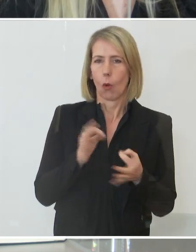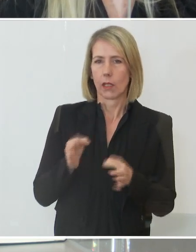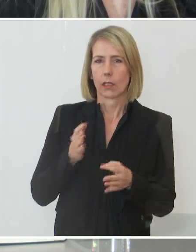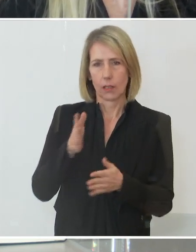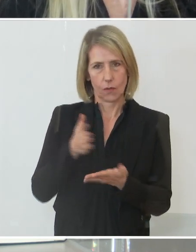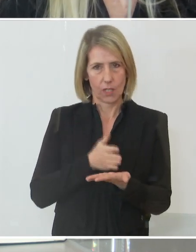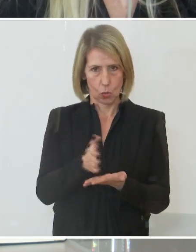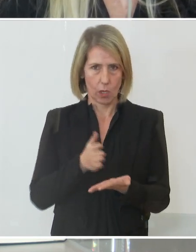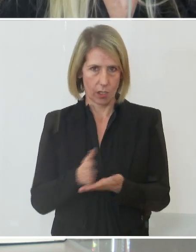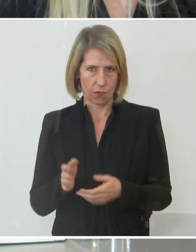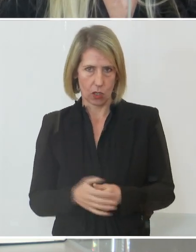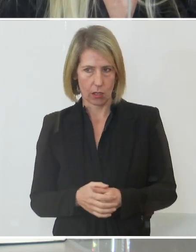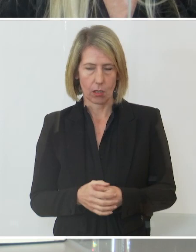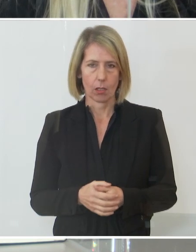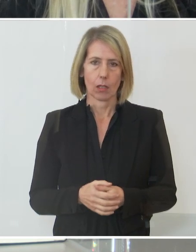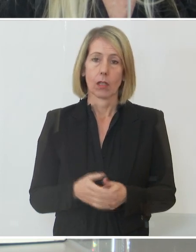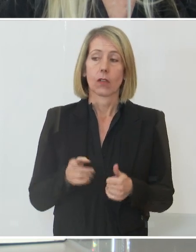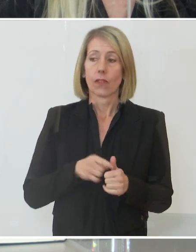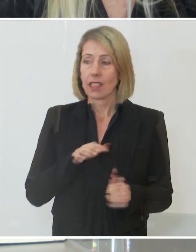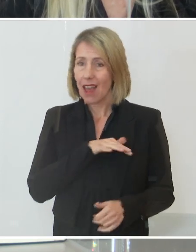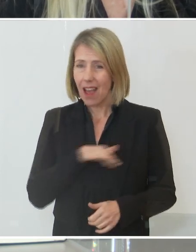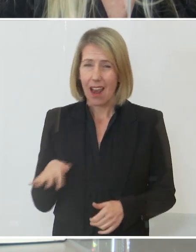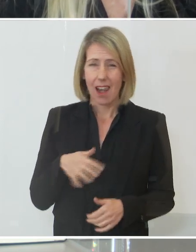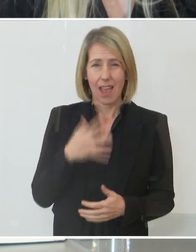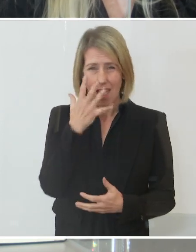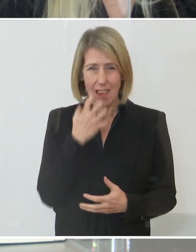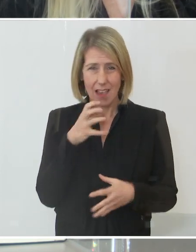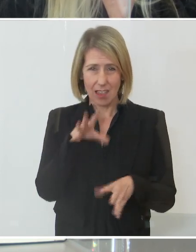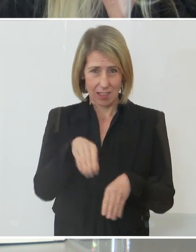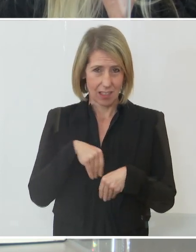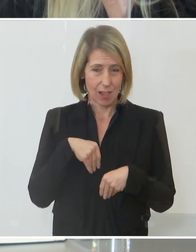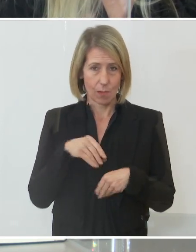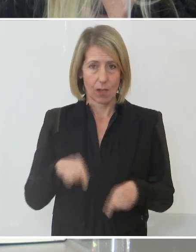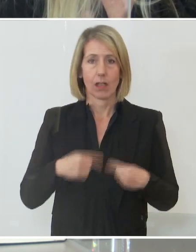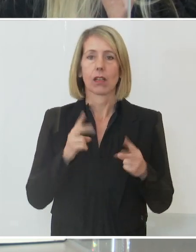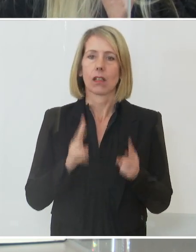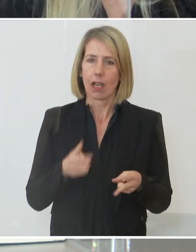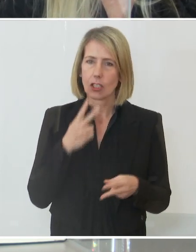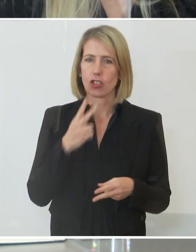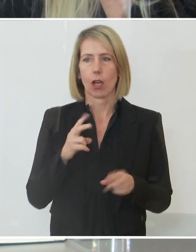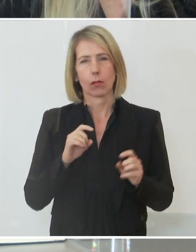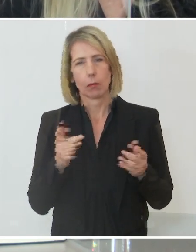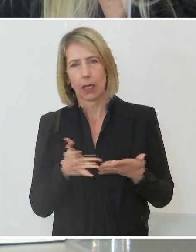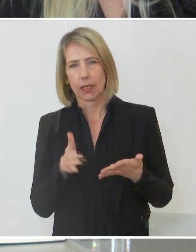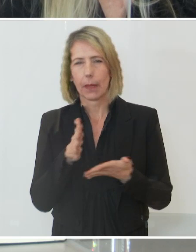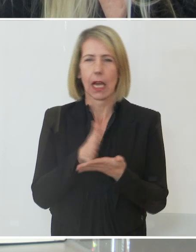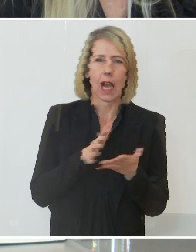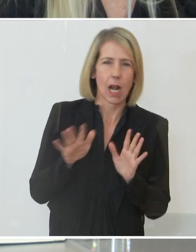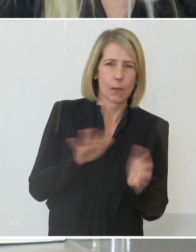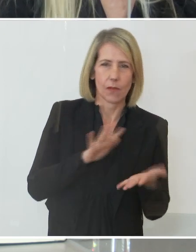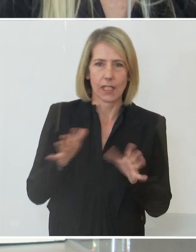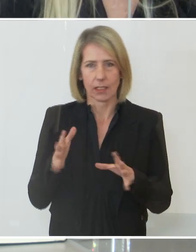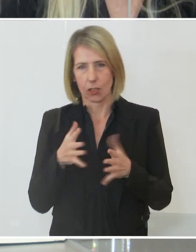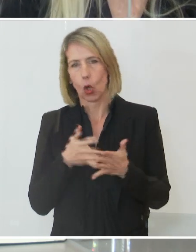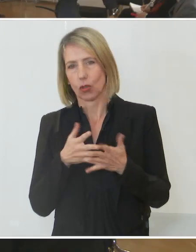Nur so können wir, wenn wir das alle ernst nehmen, schauen, dass wir diese Pandemie halbwegs im Griff haben. Herzlichen Dank.